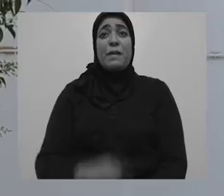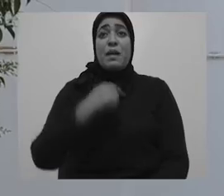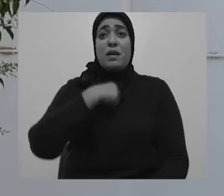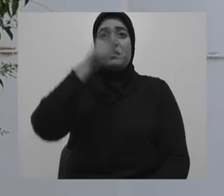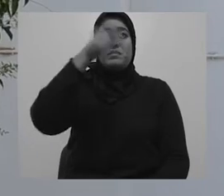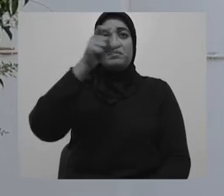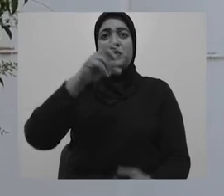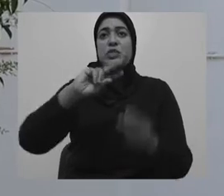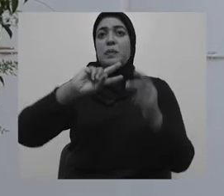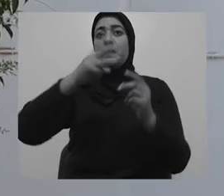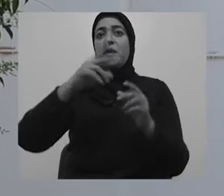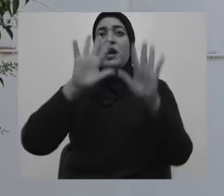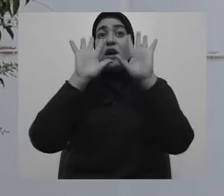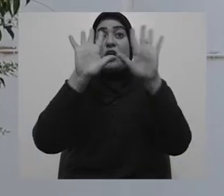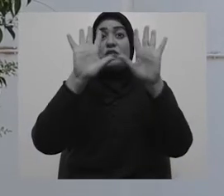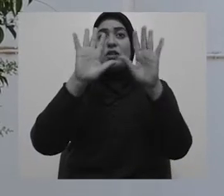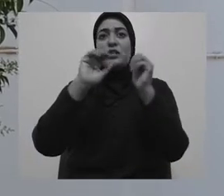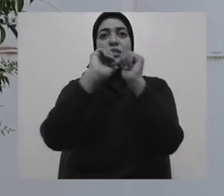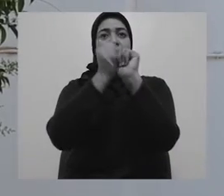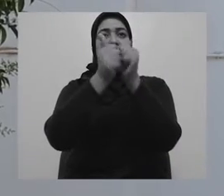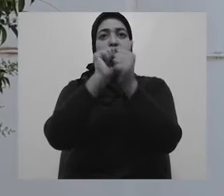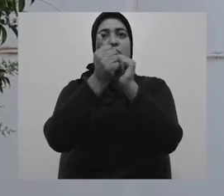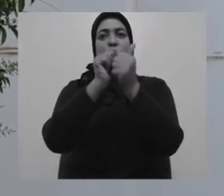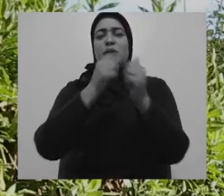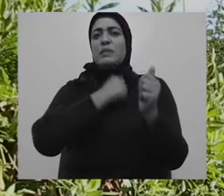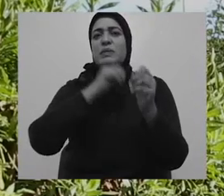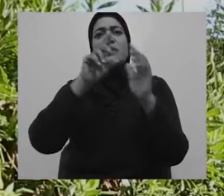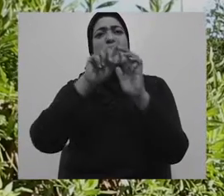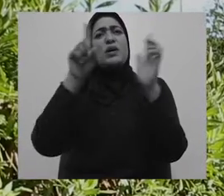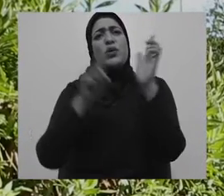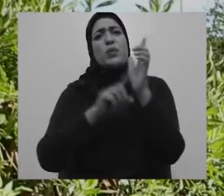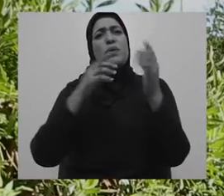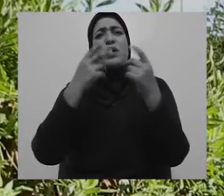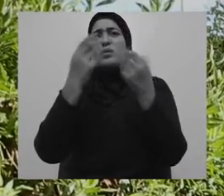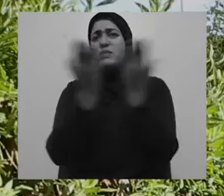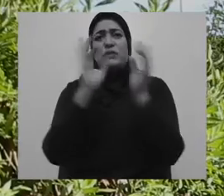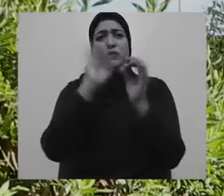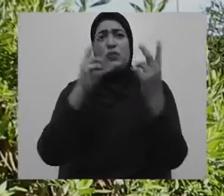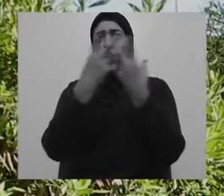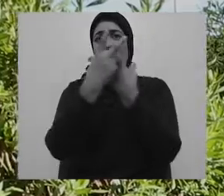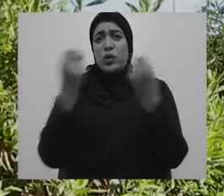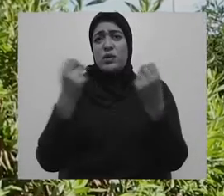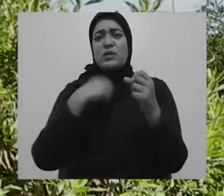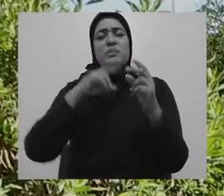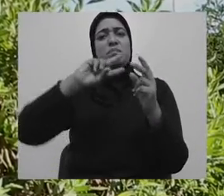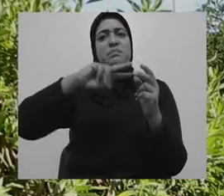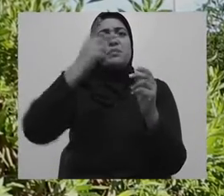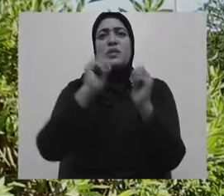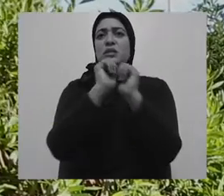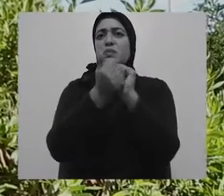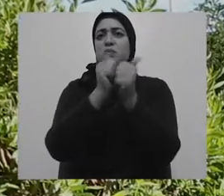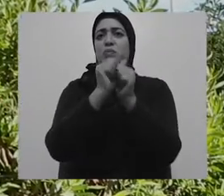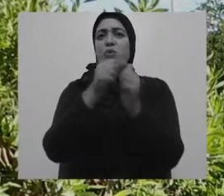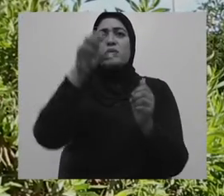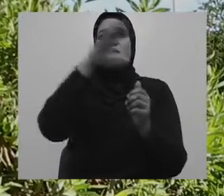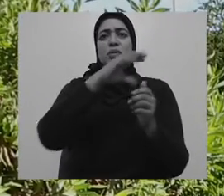En tant qu'enquêteurs, nous sommes à 10. 10 enquêteurs. Et parmi ces enquêteurs-là, il y en a deux enquêteurs, Fahim